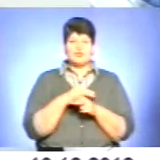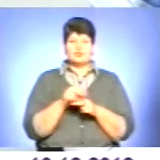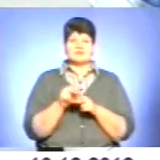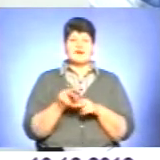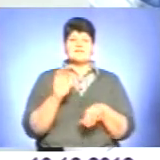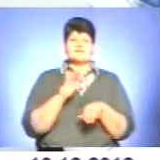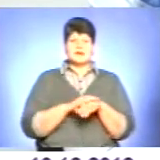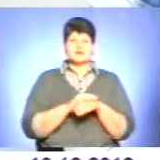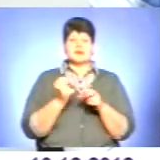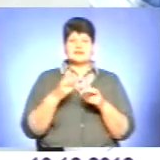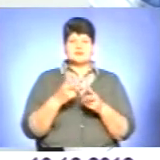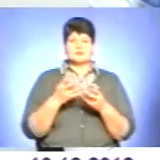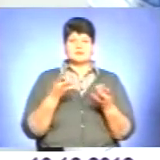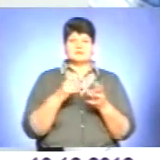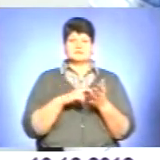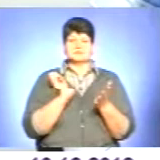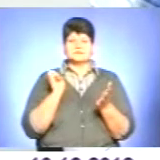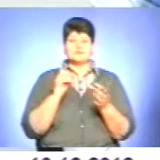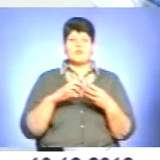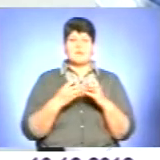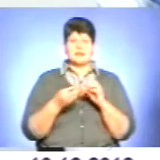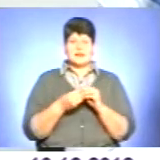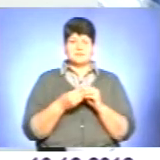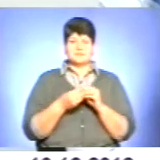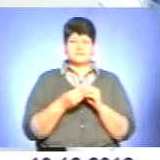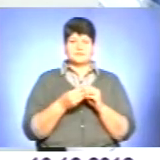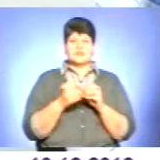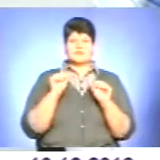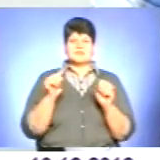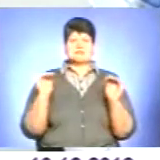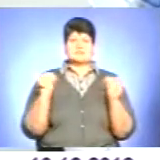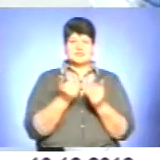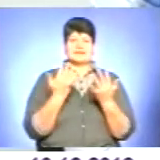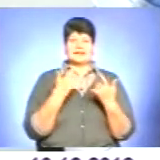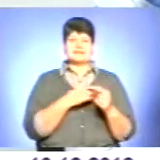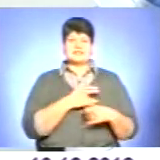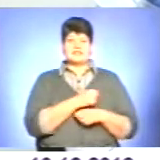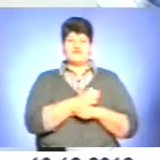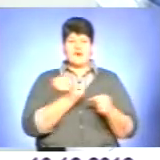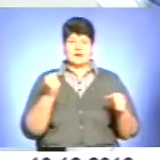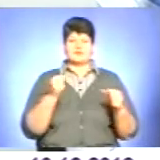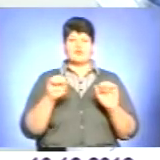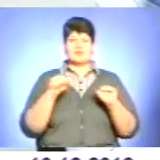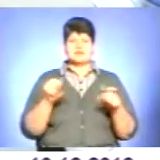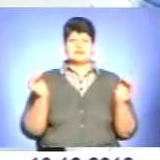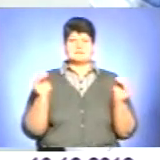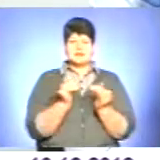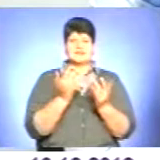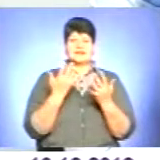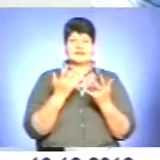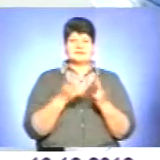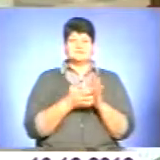ризику можна уникнути багатьох проблем. Можна уникнути проблеми зменшити кількість інфарктів, зменшити кількість серцевої